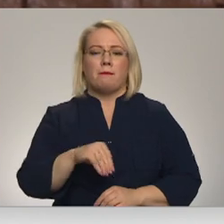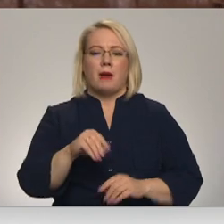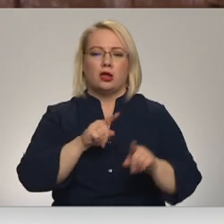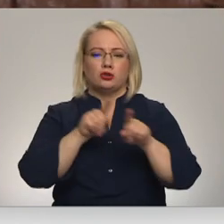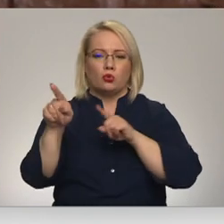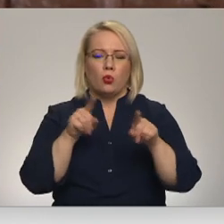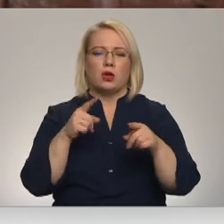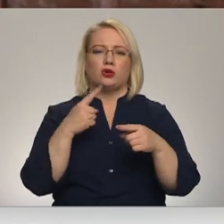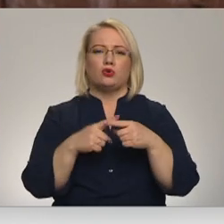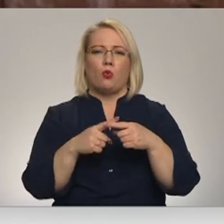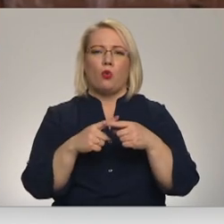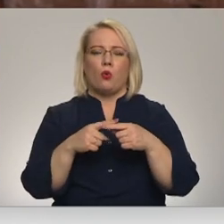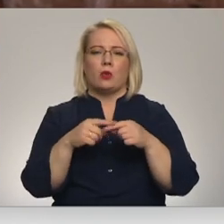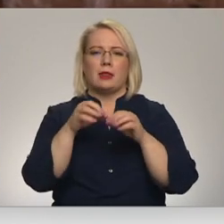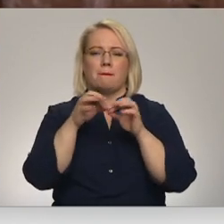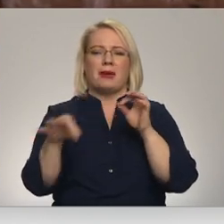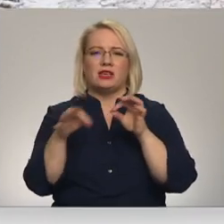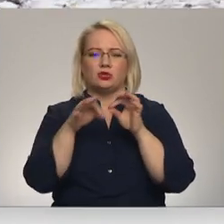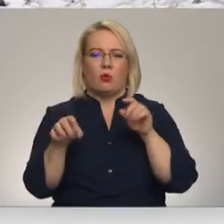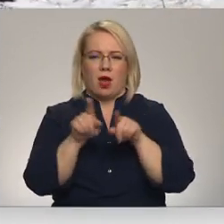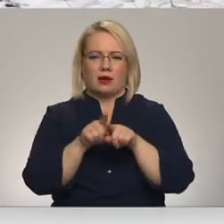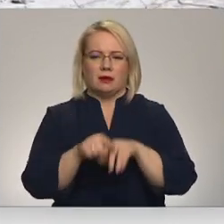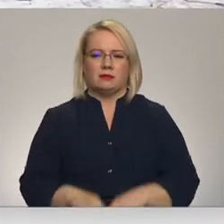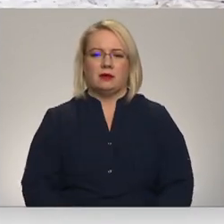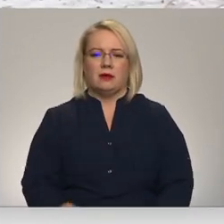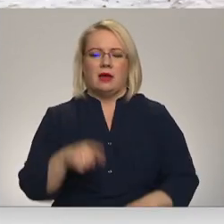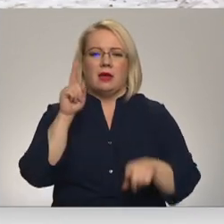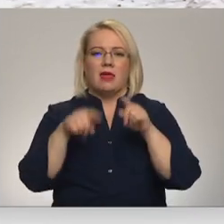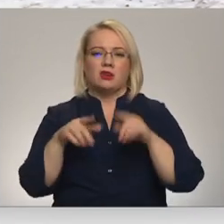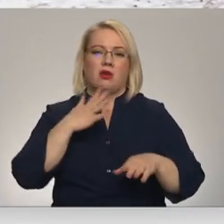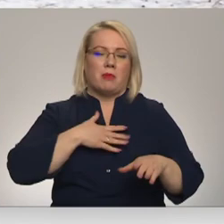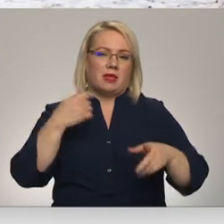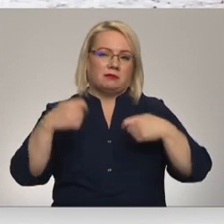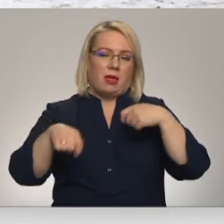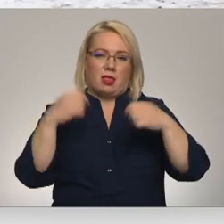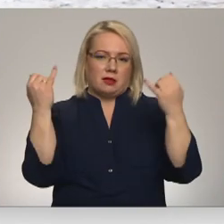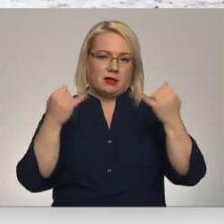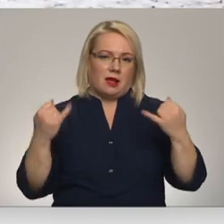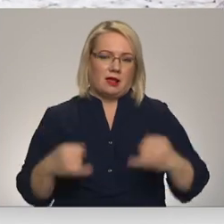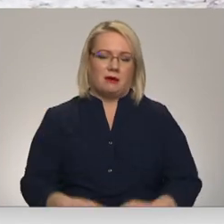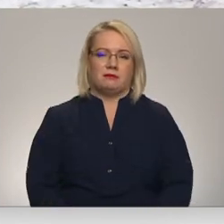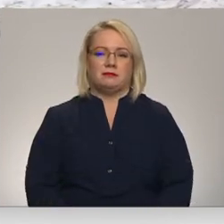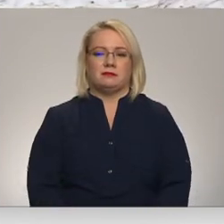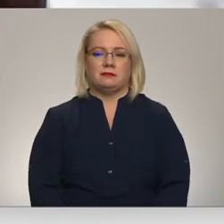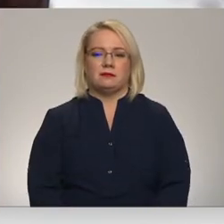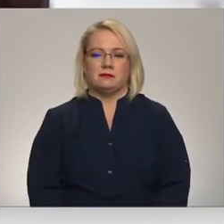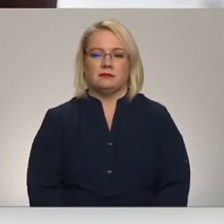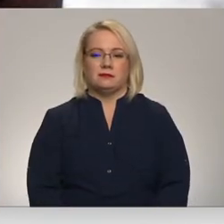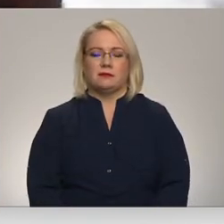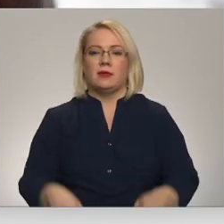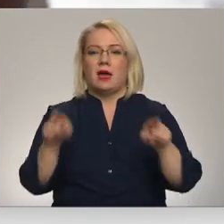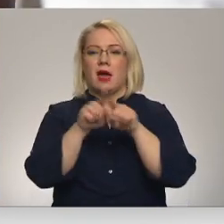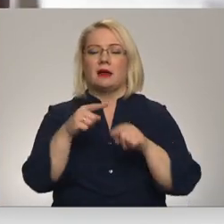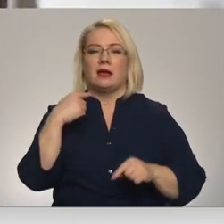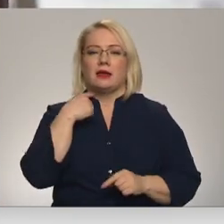šito mīzu. Garšo viņam. Dažiem patīk viņi kārši spēlēties ar eglītēm. Un kas ir tragus? Arī